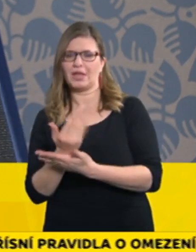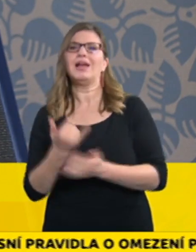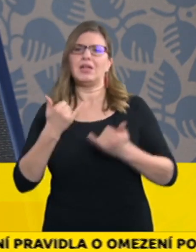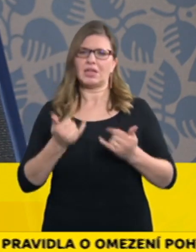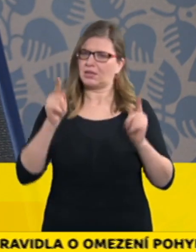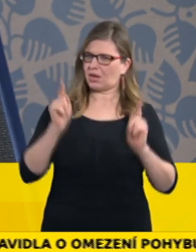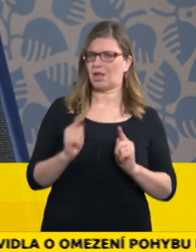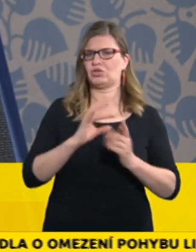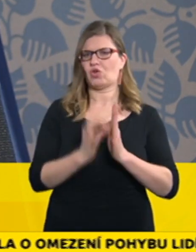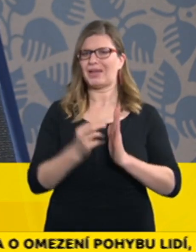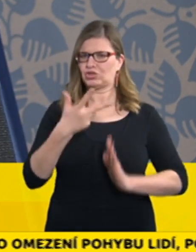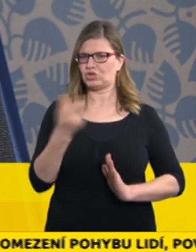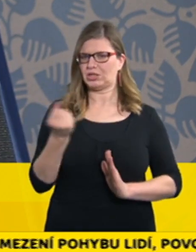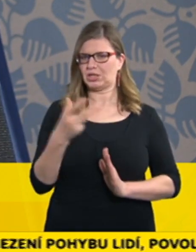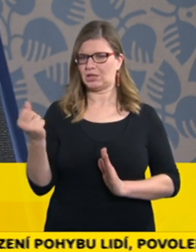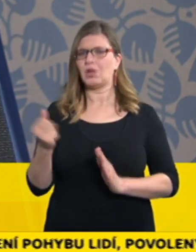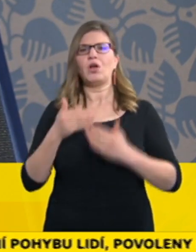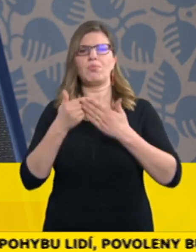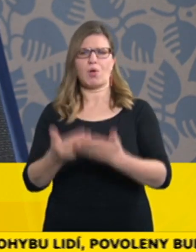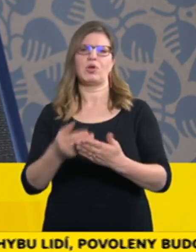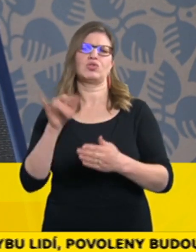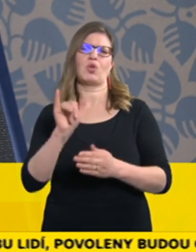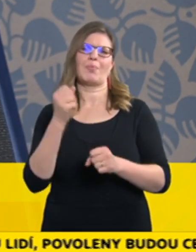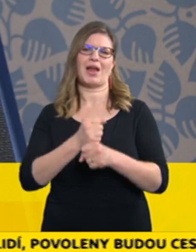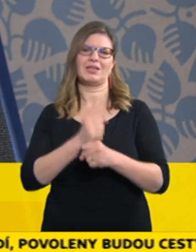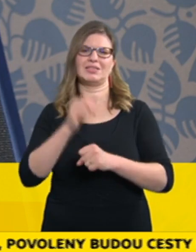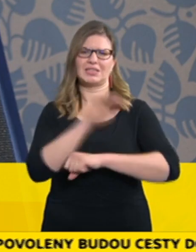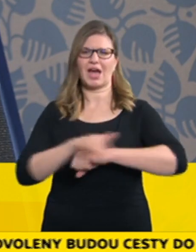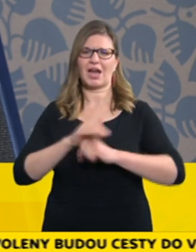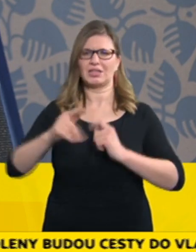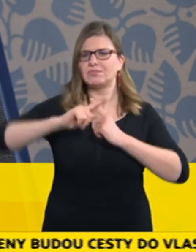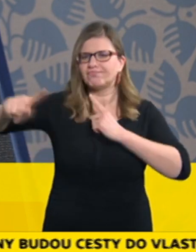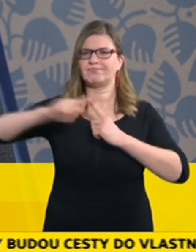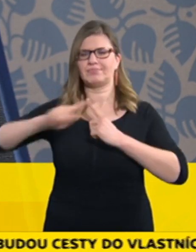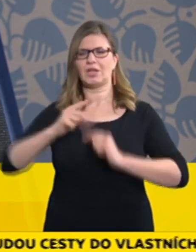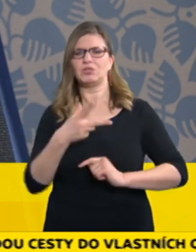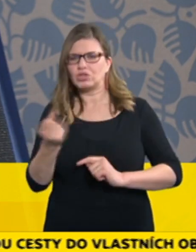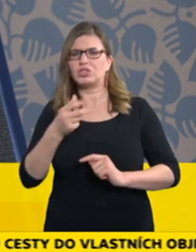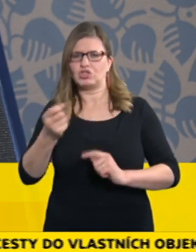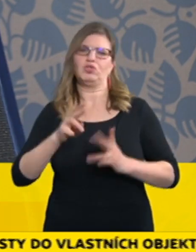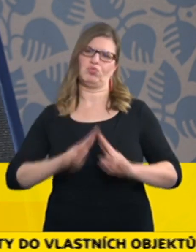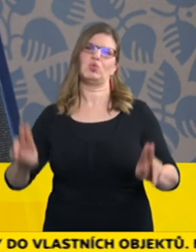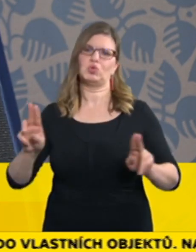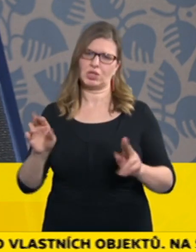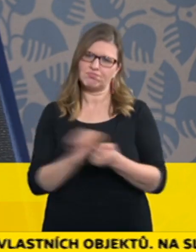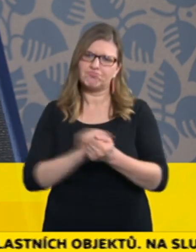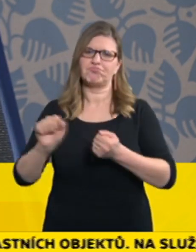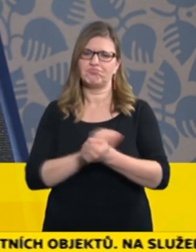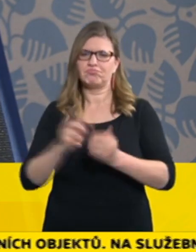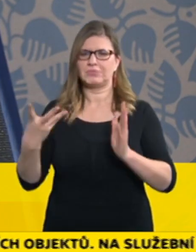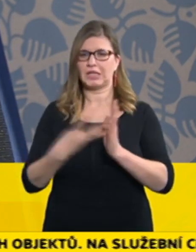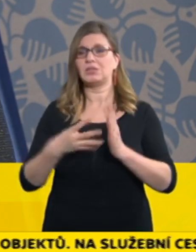kteří pracují v zahraničí a jednak je to možnost, aby v případě potřeby se mohli lidé nechat otestovat i